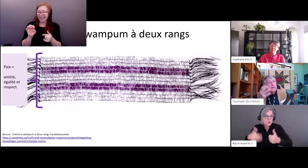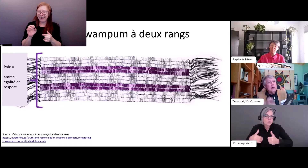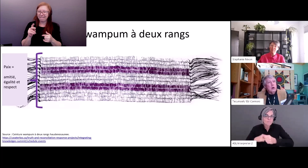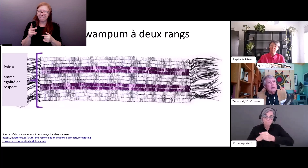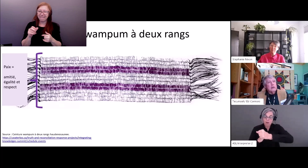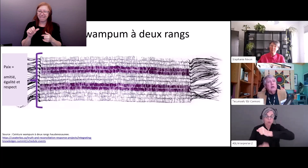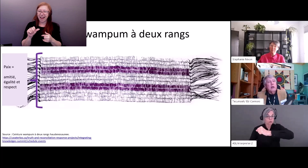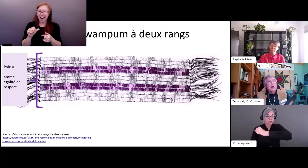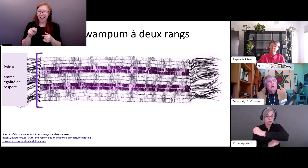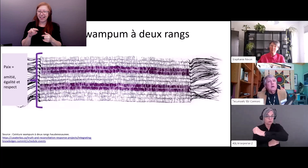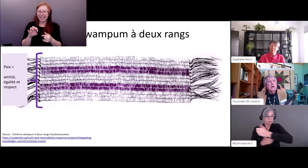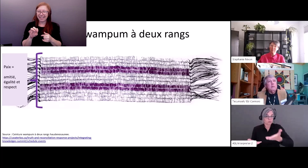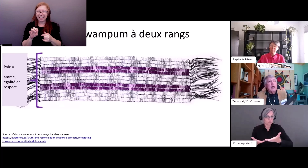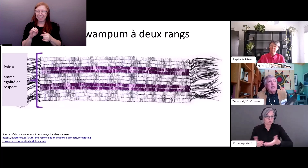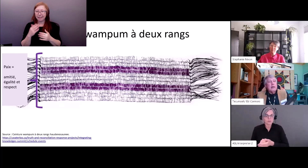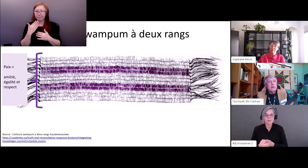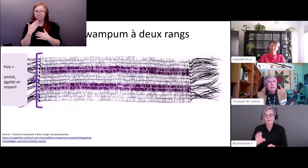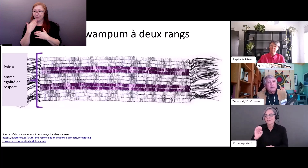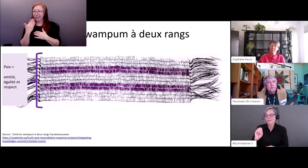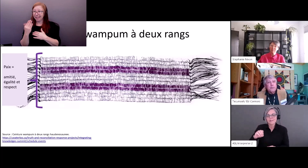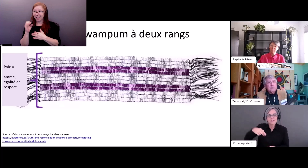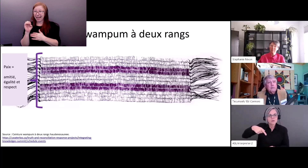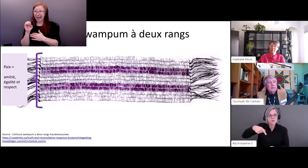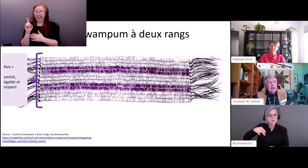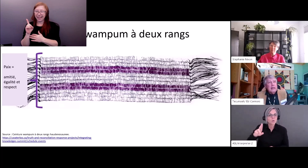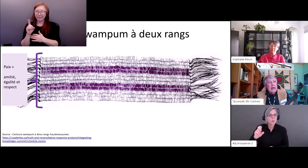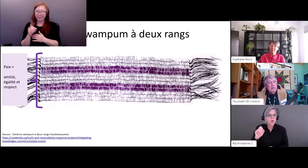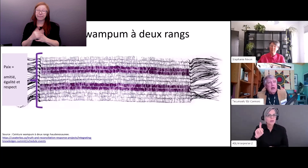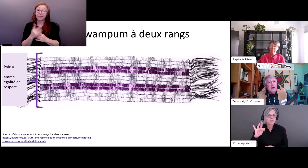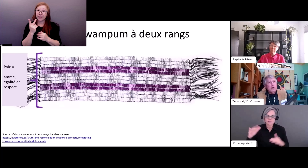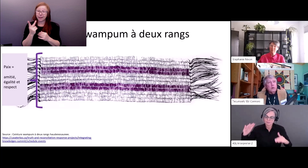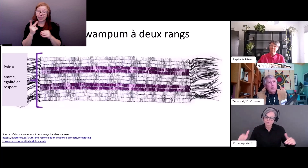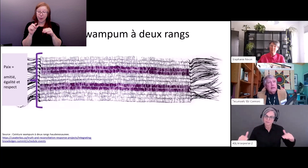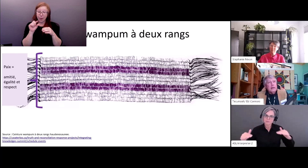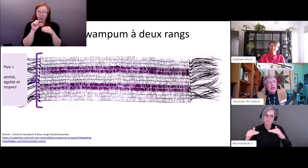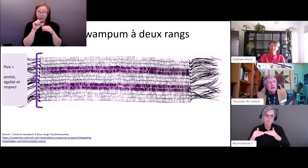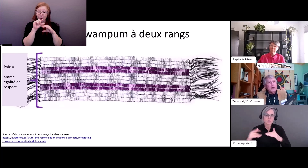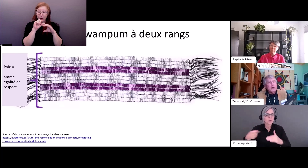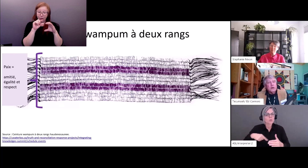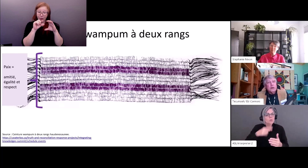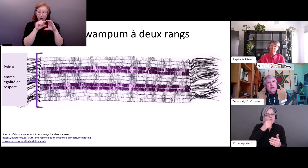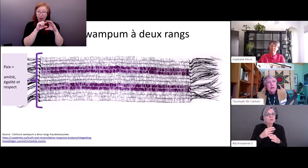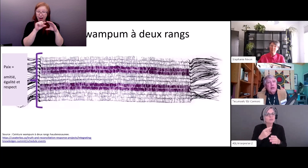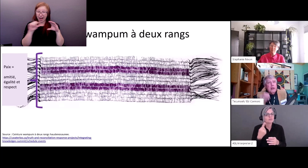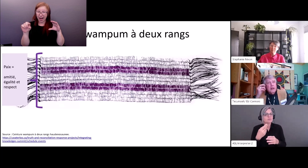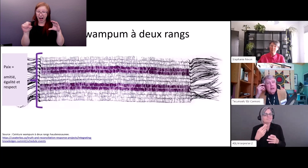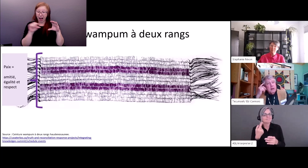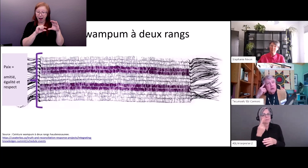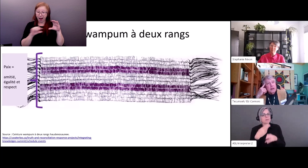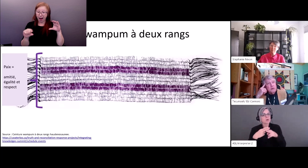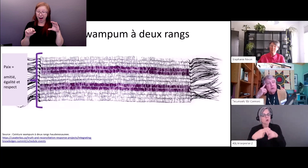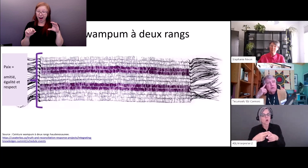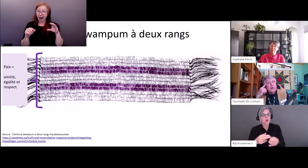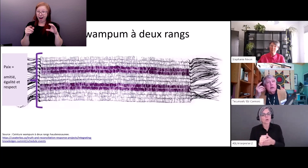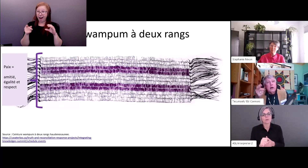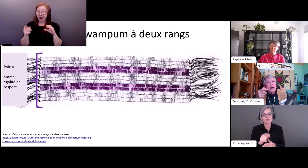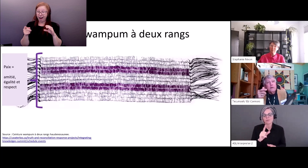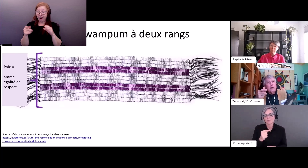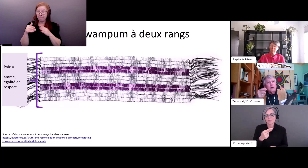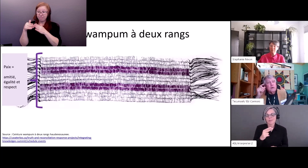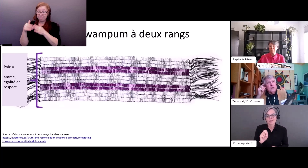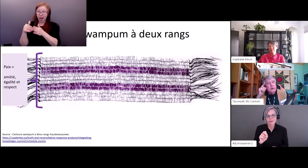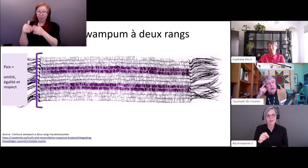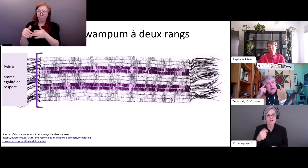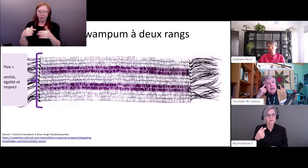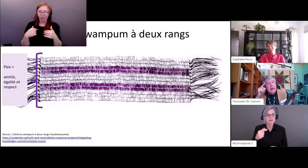les idées que nous avons à utiliser qu'on appelle les bonnes idées et ces idées c'était des idées qui nous